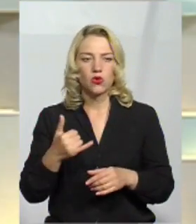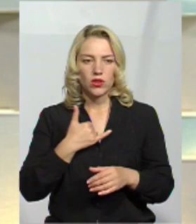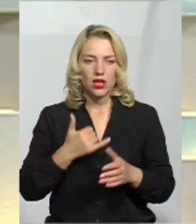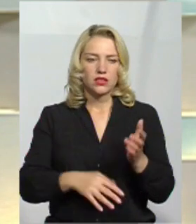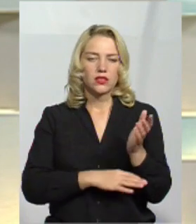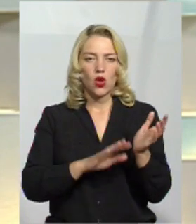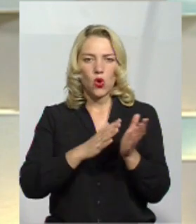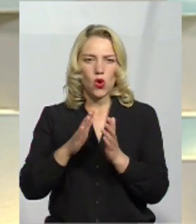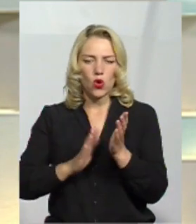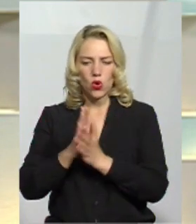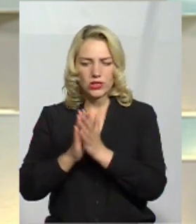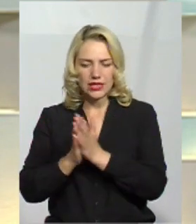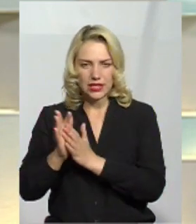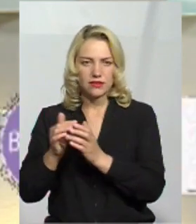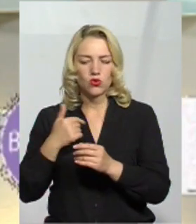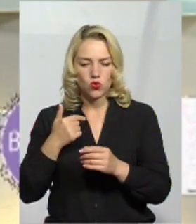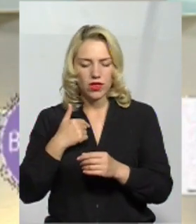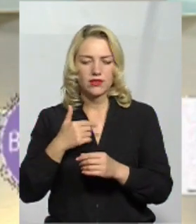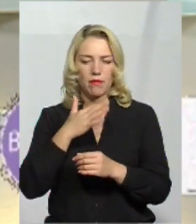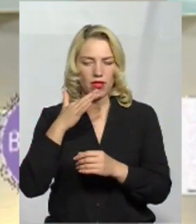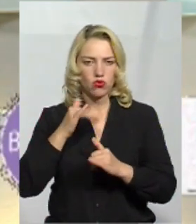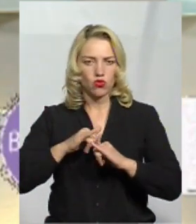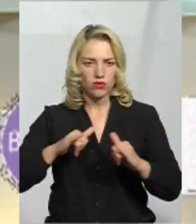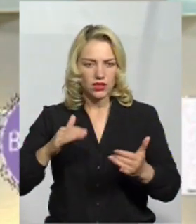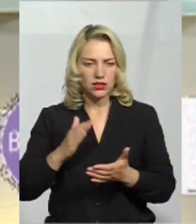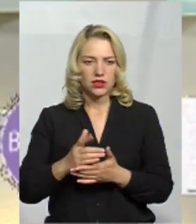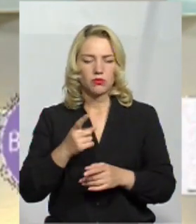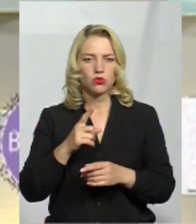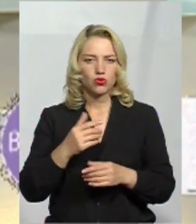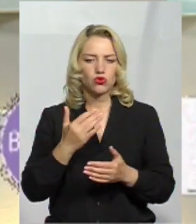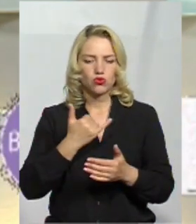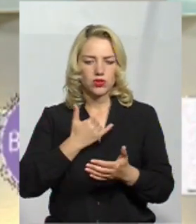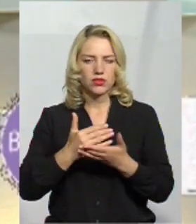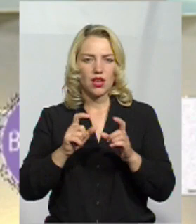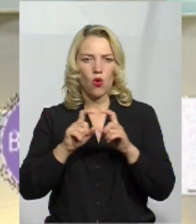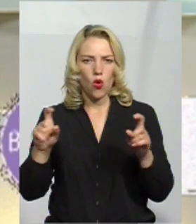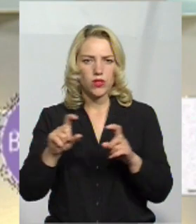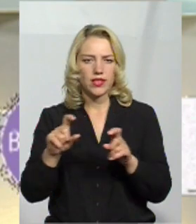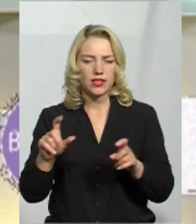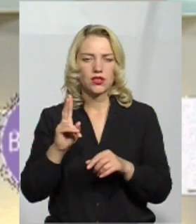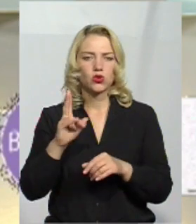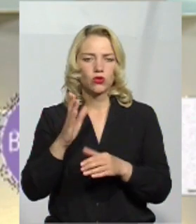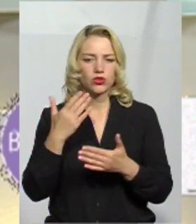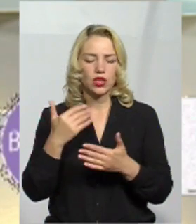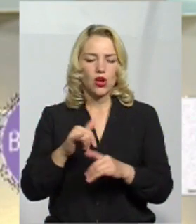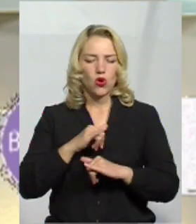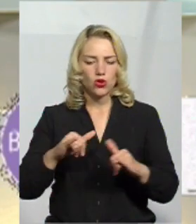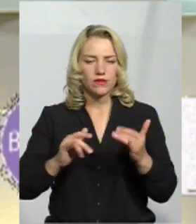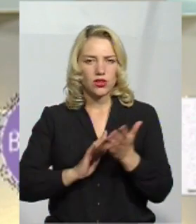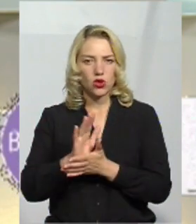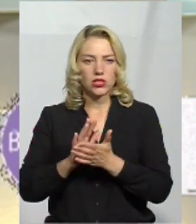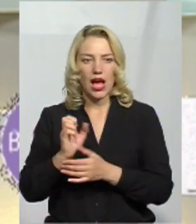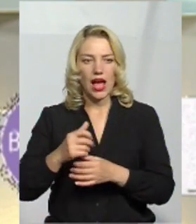розвинути в області. Тому що дуже багато агрохолдингів, які саме гроші заробляють на рослинництві. А тваринництво